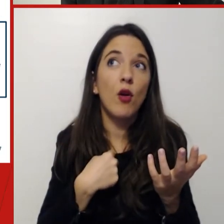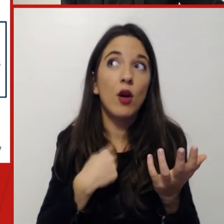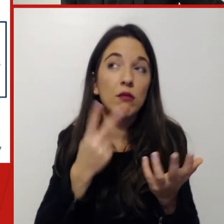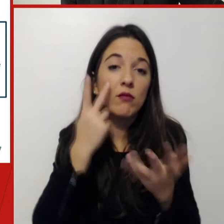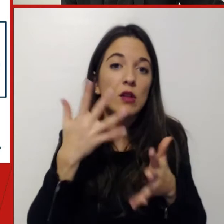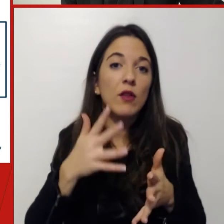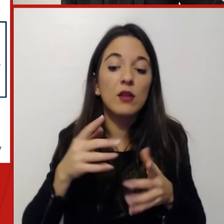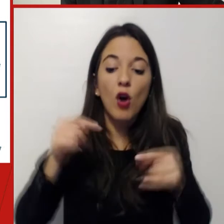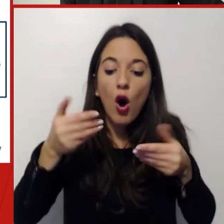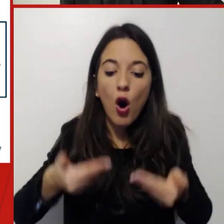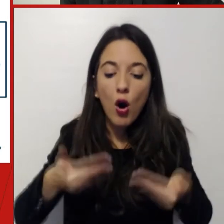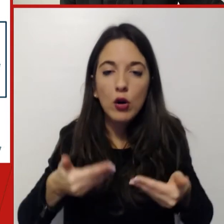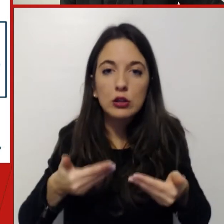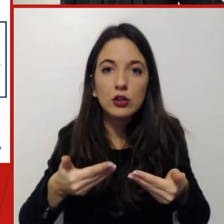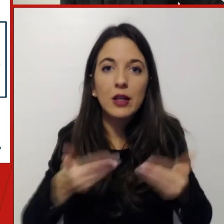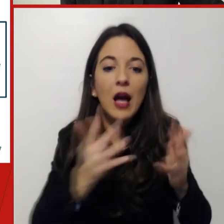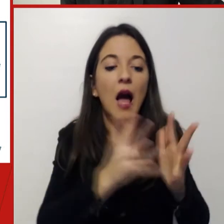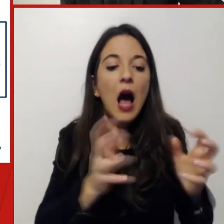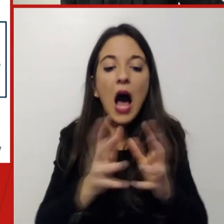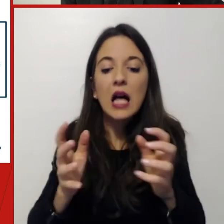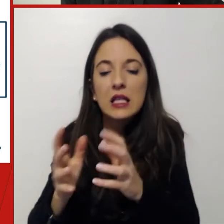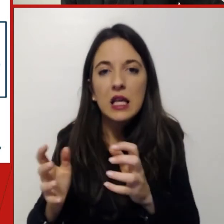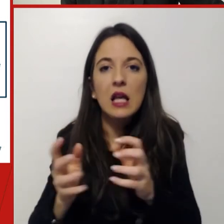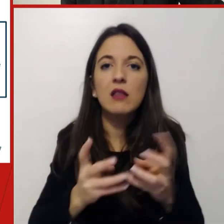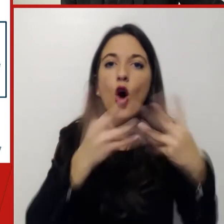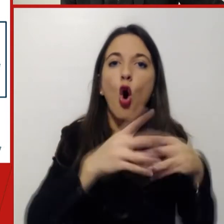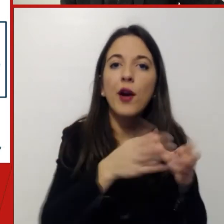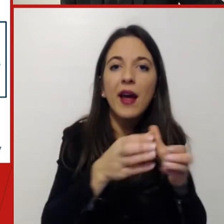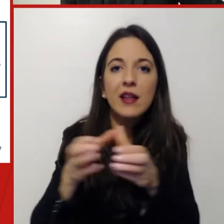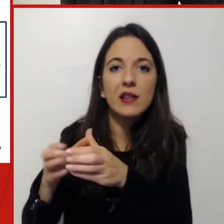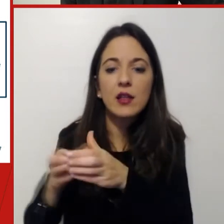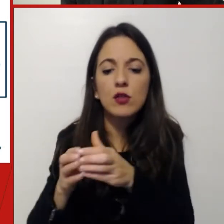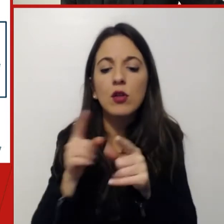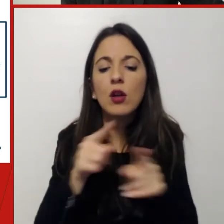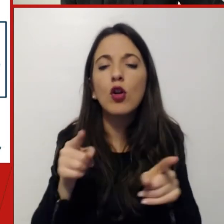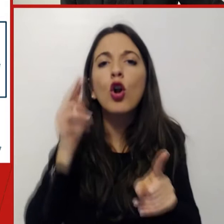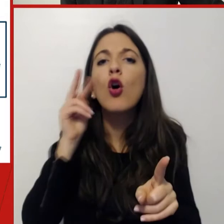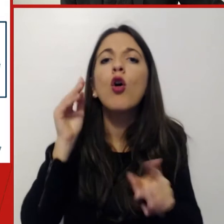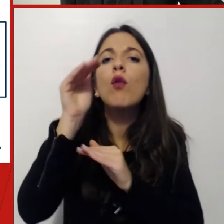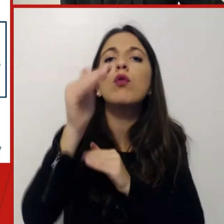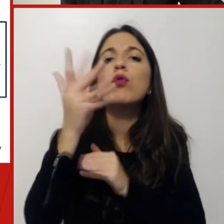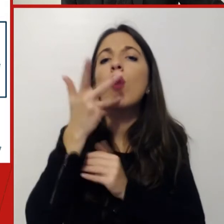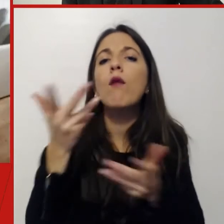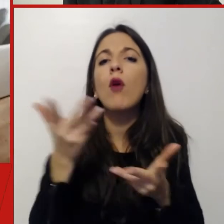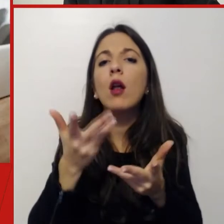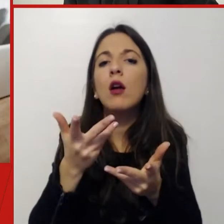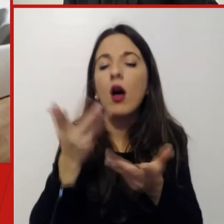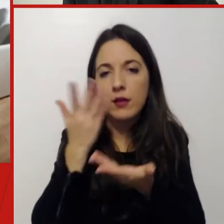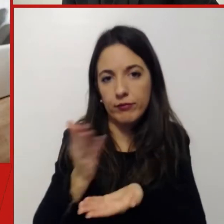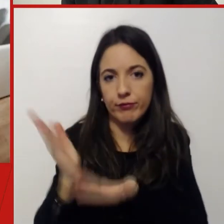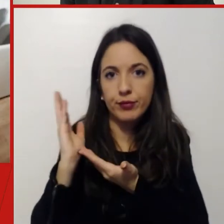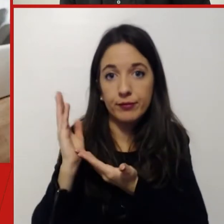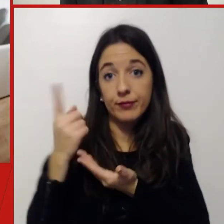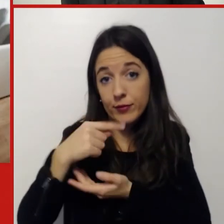hanno in mente di fare ma che evidentemente dobbiamo, su cui dobbiamo fare delle grandi